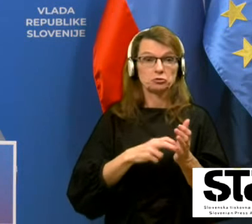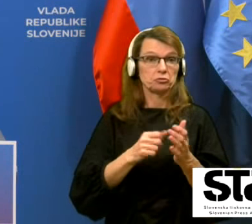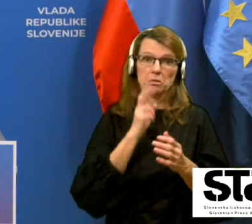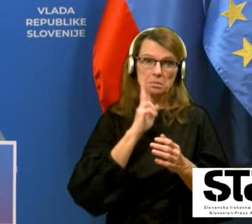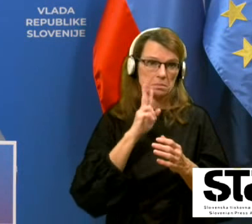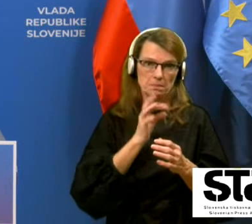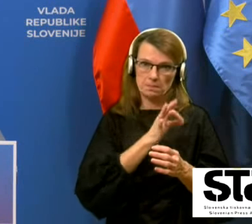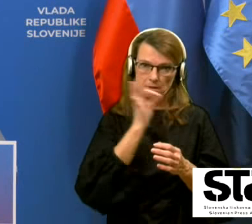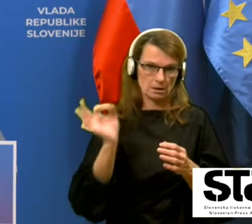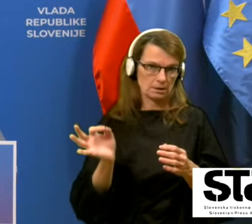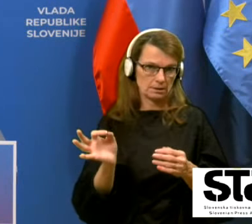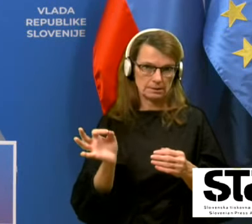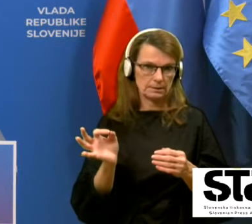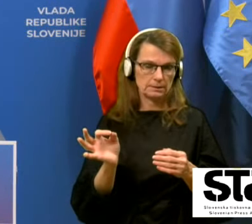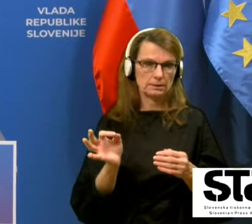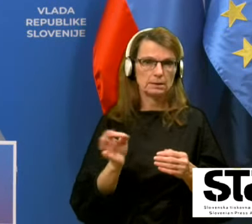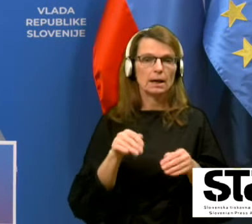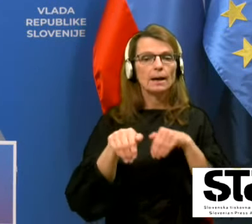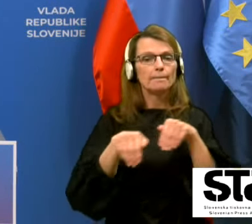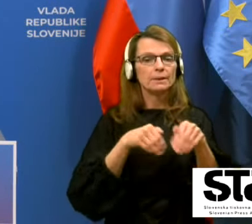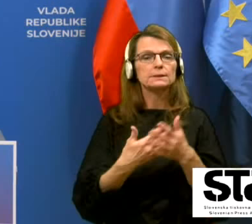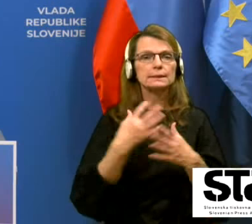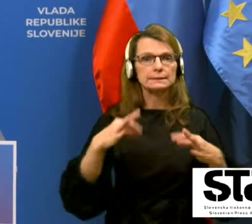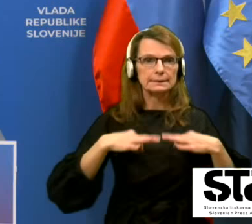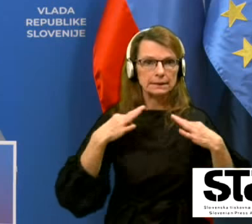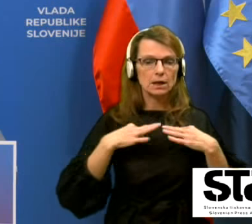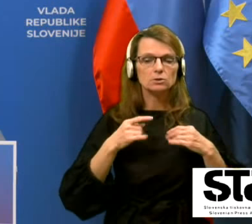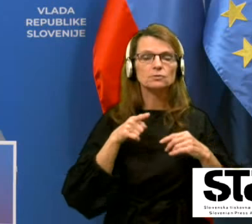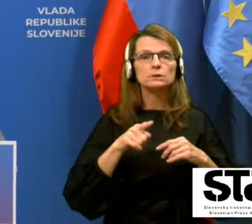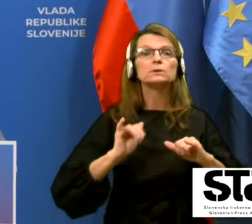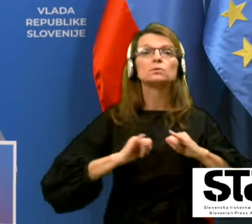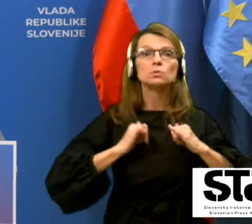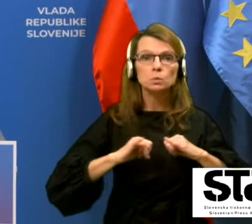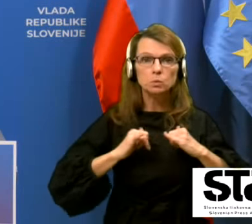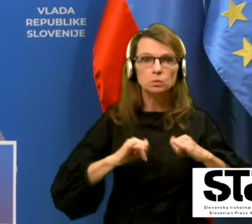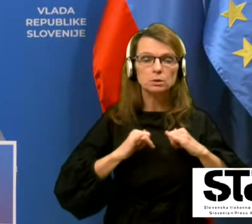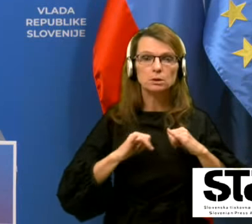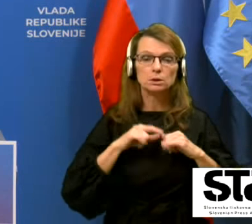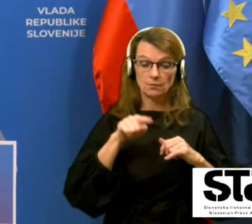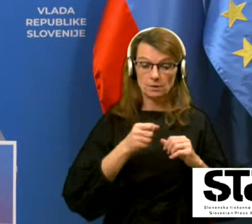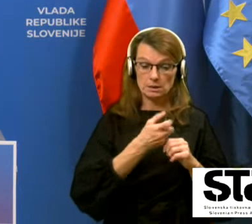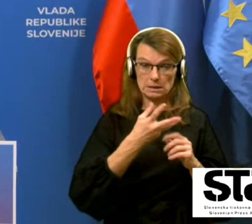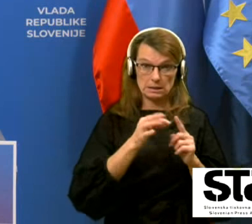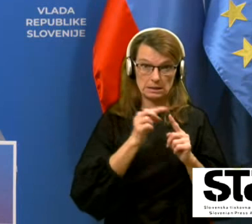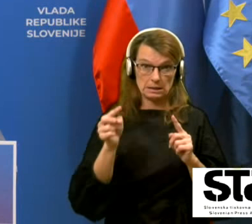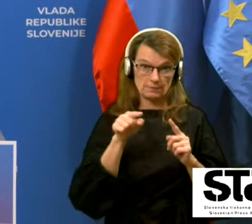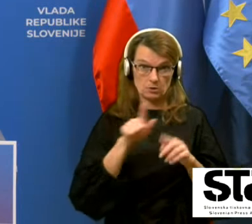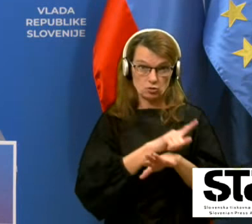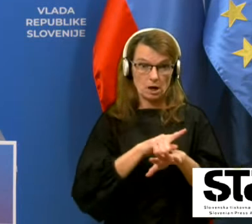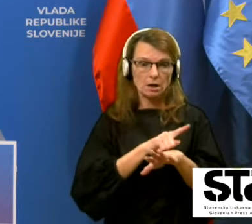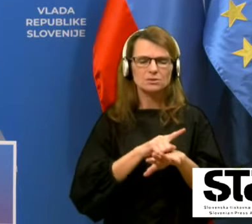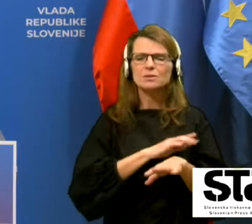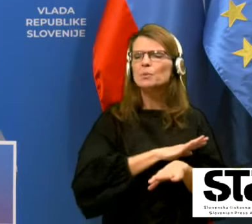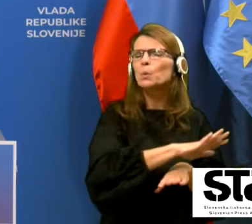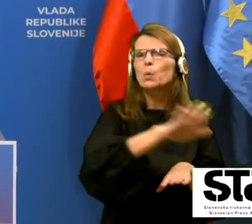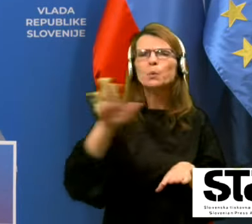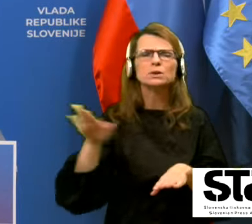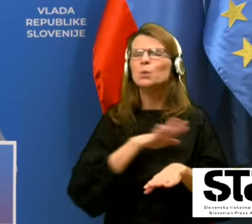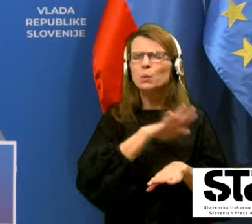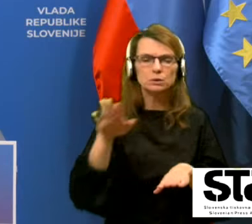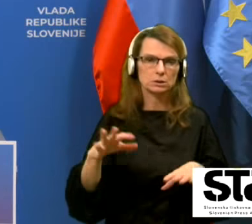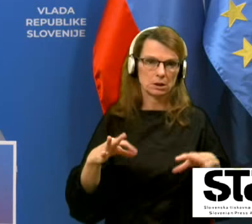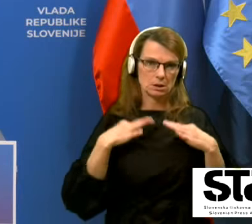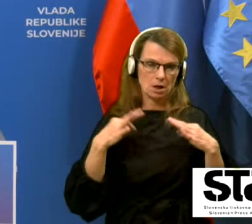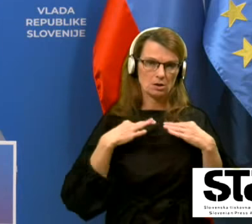nekaj dni. Ministrstvo za zdravstvo se trudi, da bi v tem času prav vsi zdravstveni